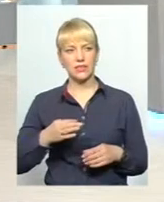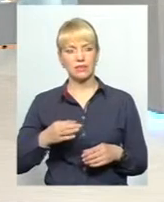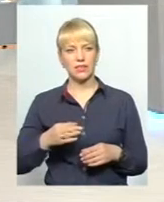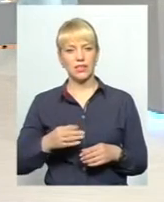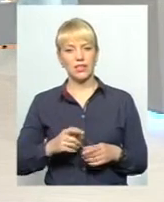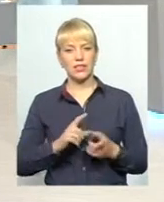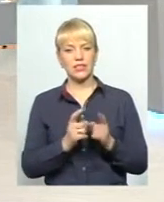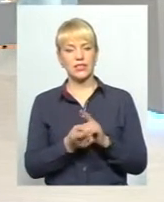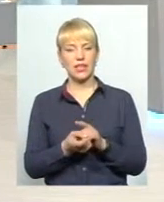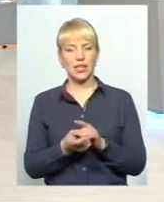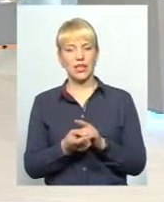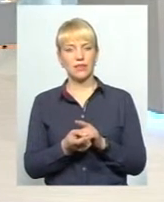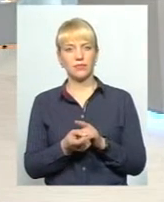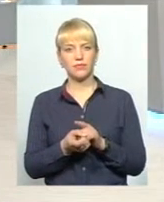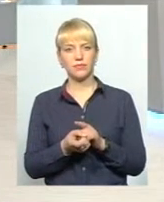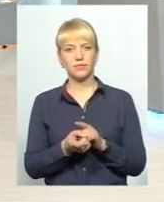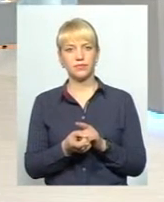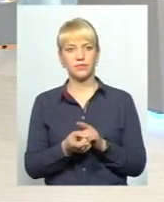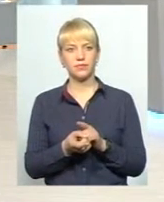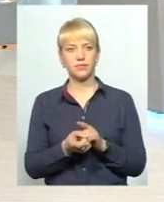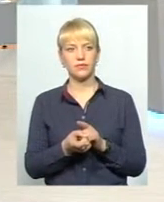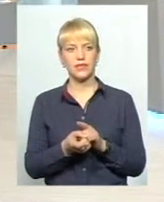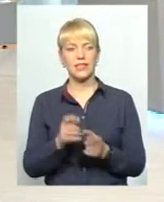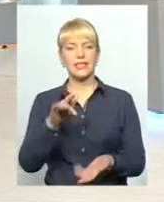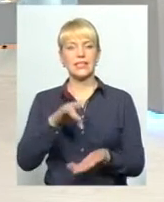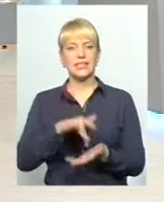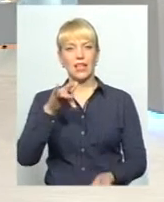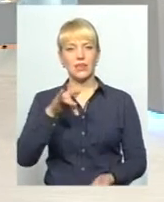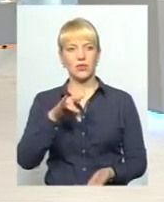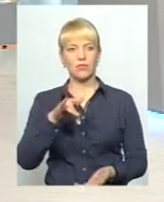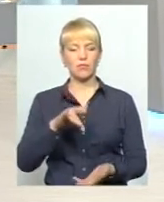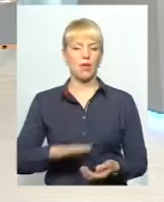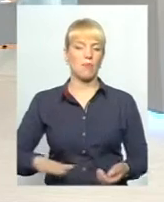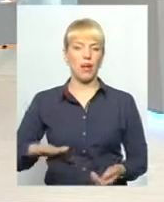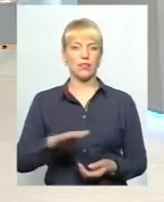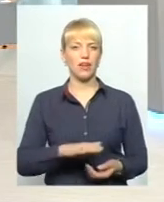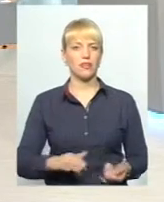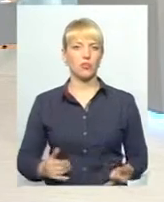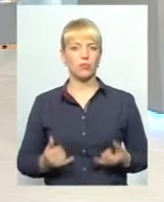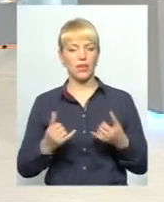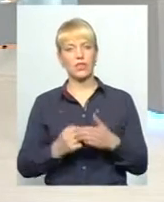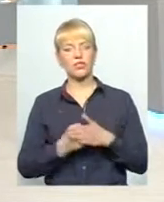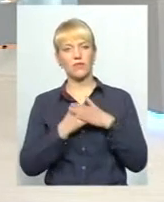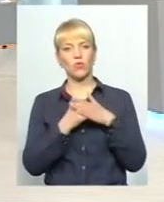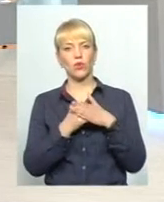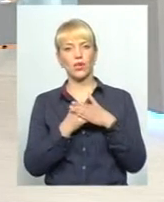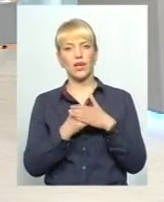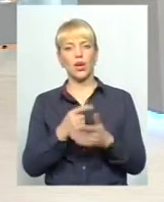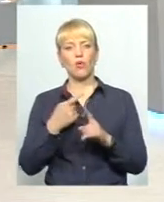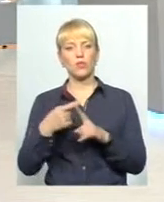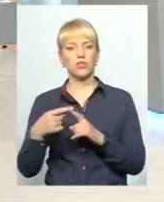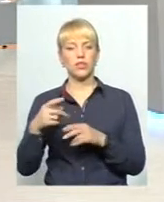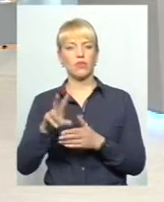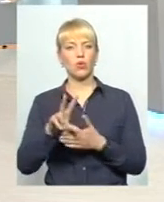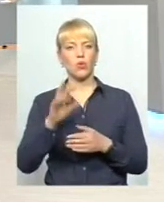стала, скажімо так, майданчиком для створення позитивного